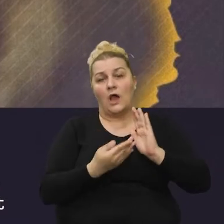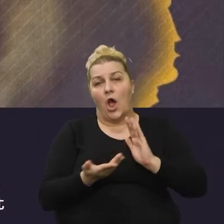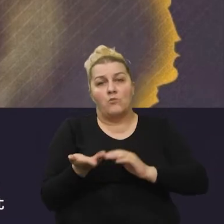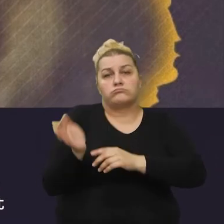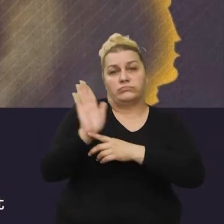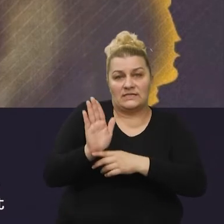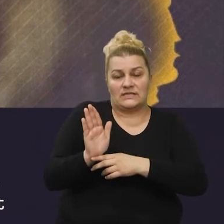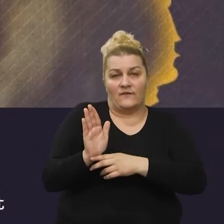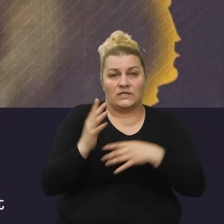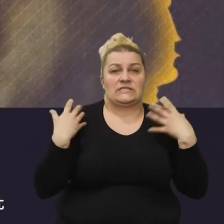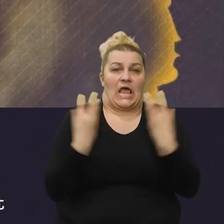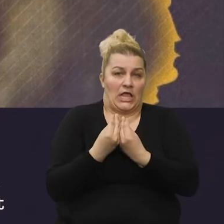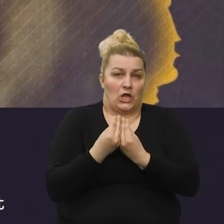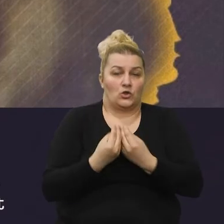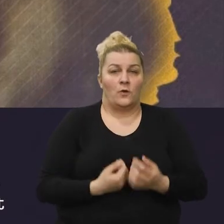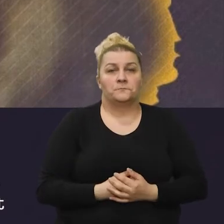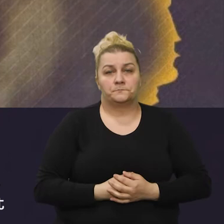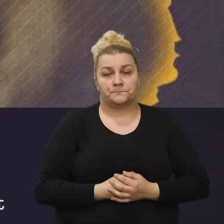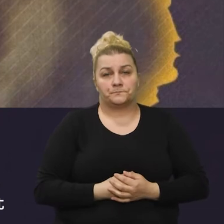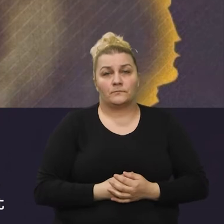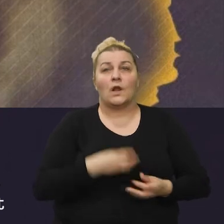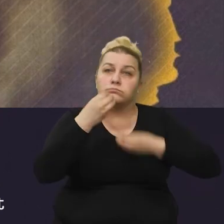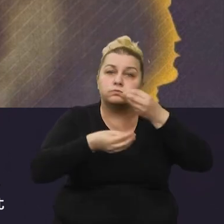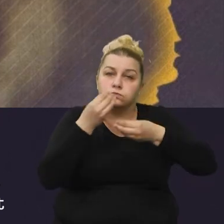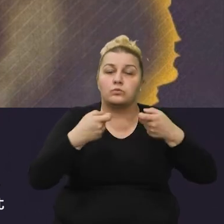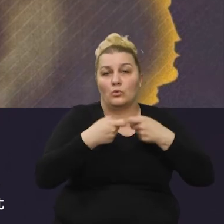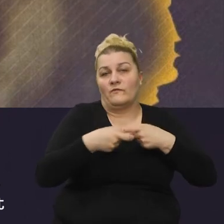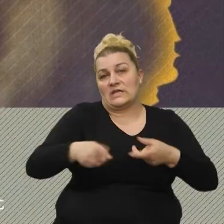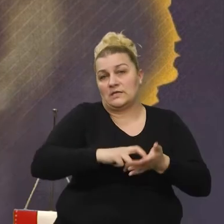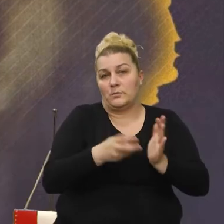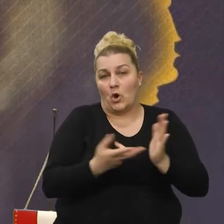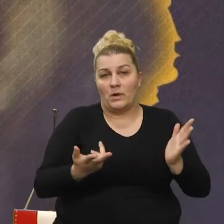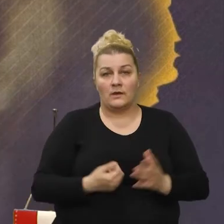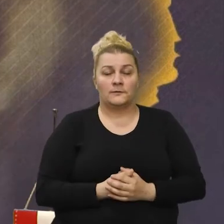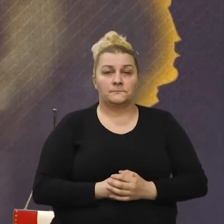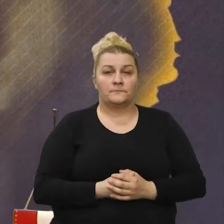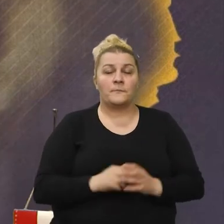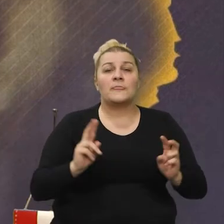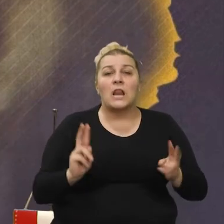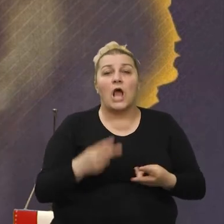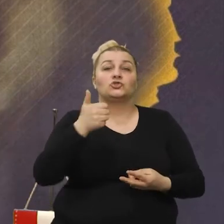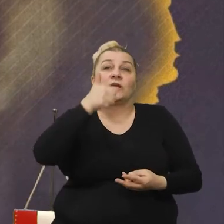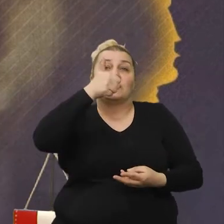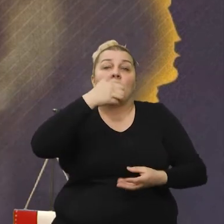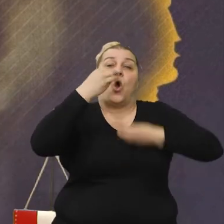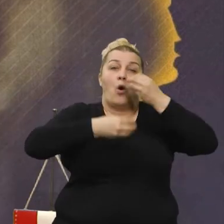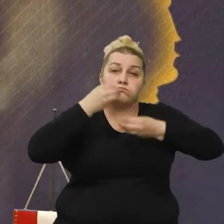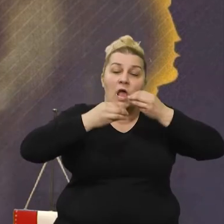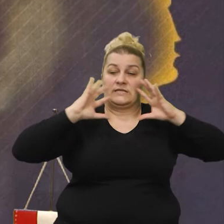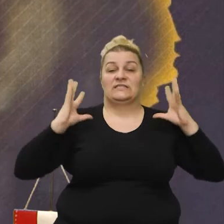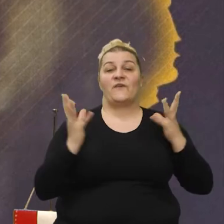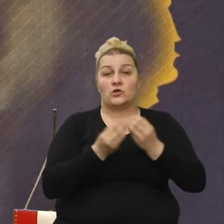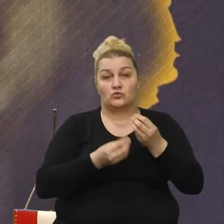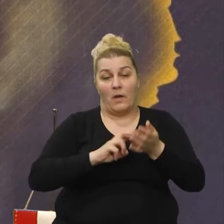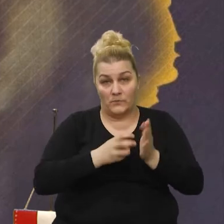zajedno. Odnosno da ide neko predstavnik i da te probleme iznosi lakše sa brato i